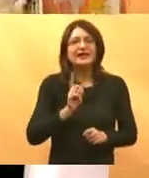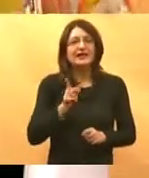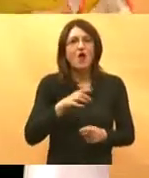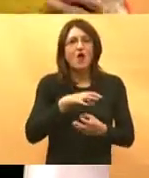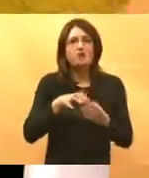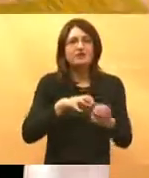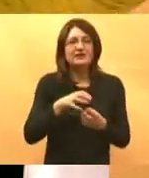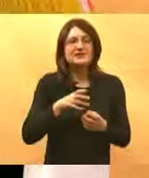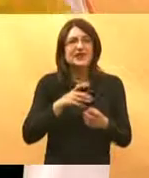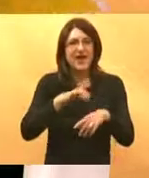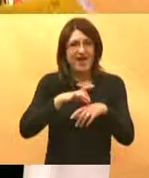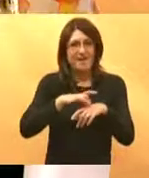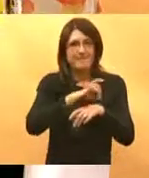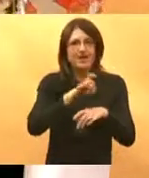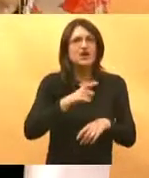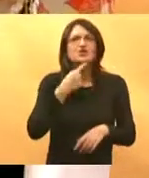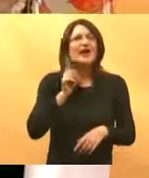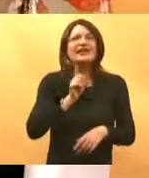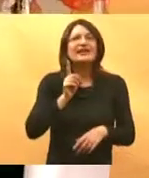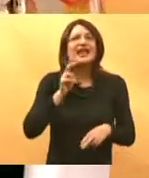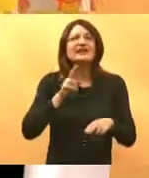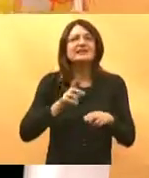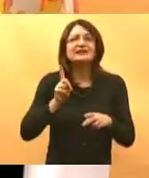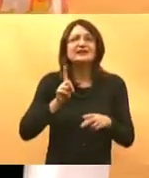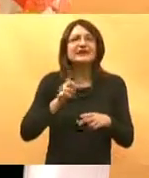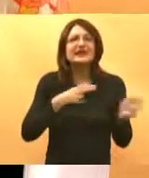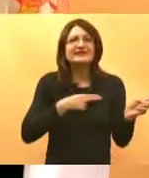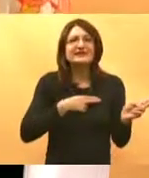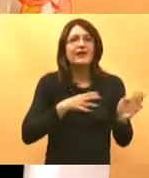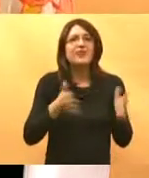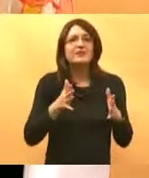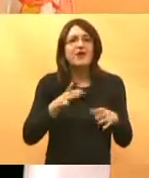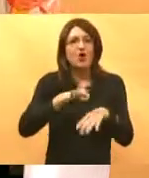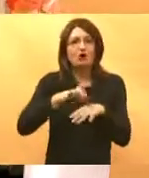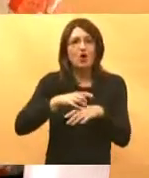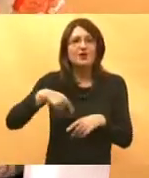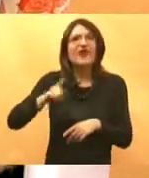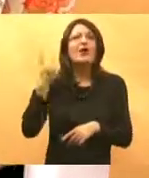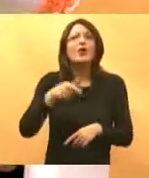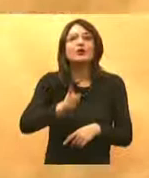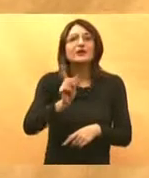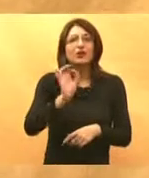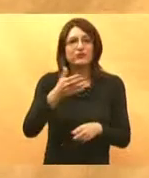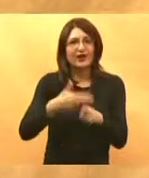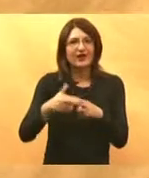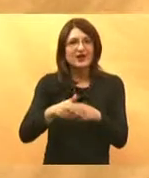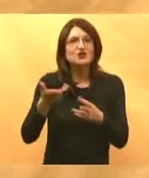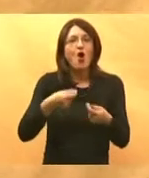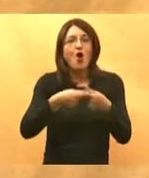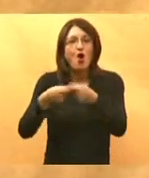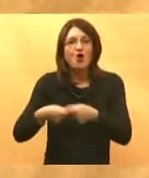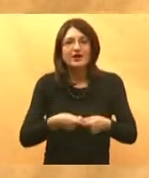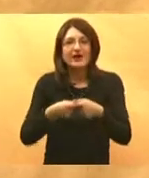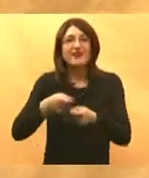on to govori za drugi dio nije istina da mi nemamo lječnika samo to nije dobro rješeno organizacija organizacija i neki